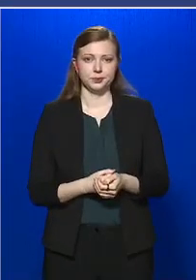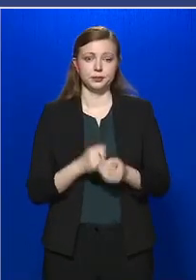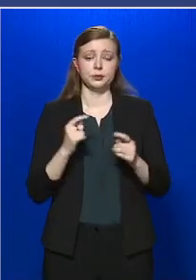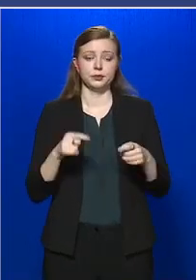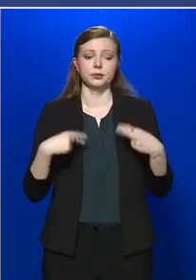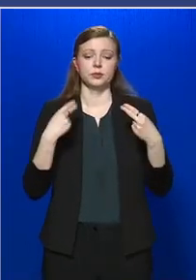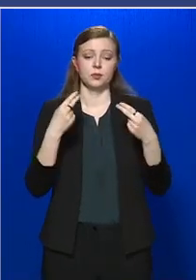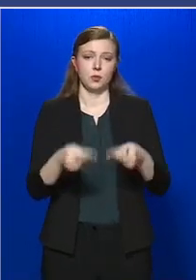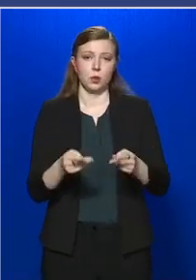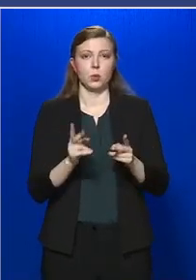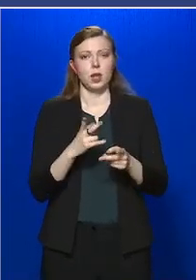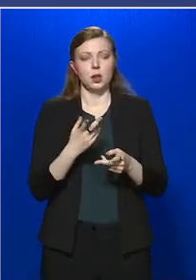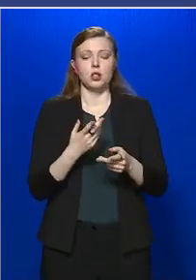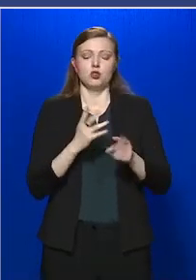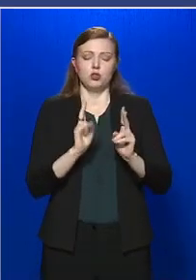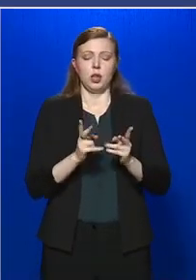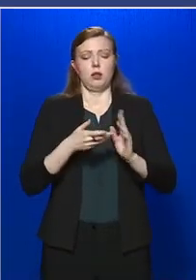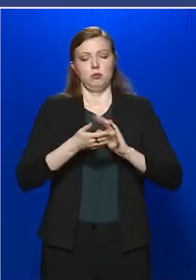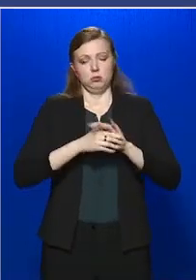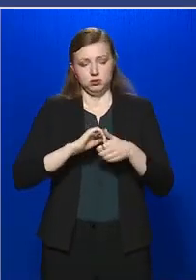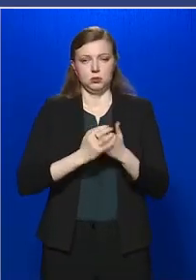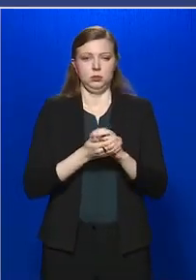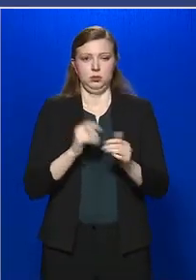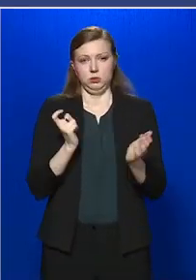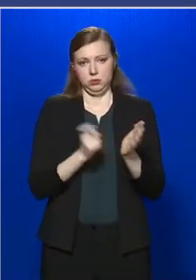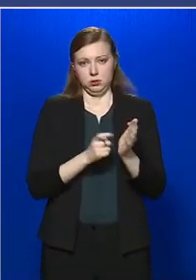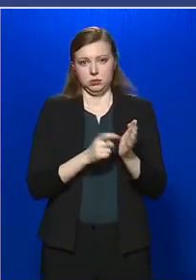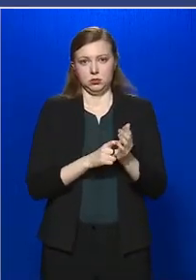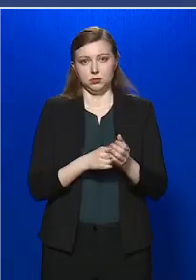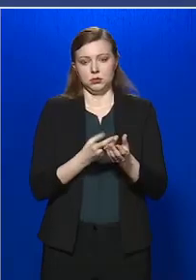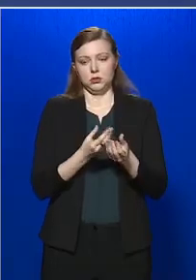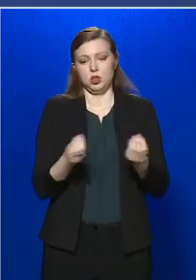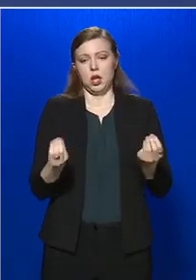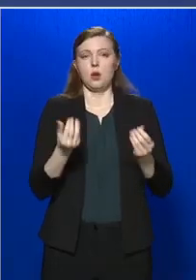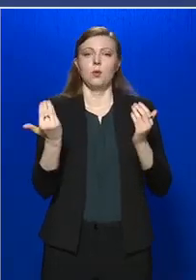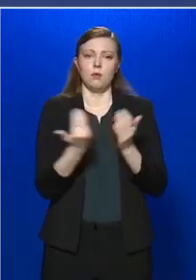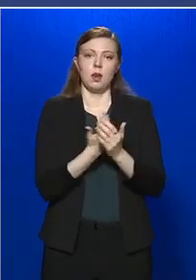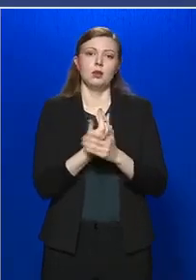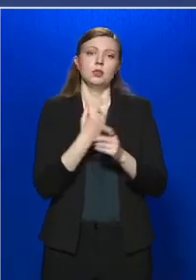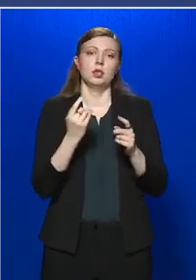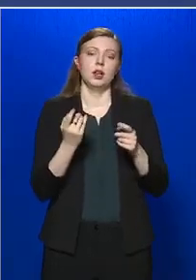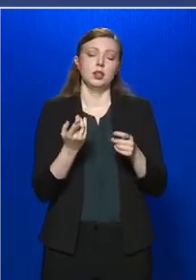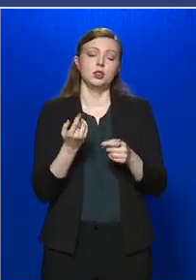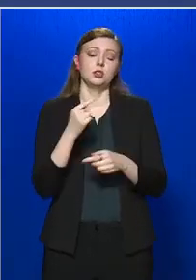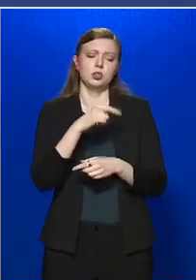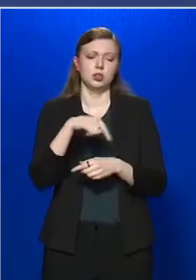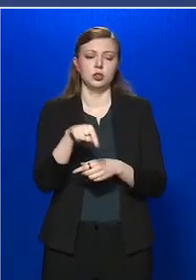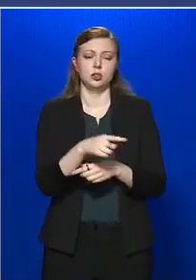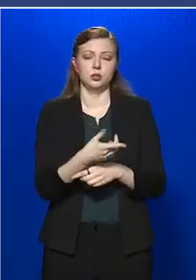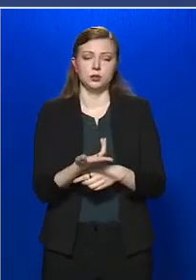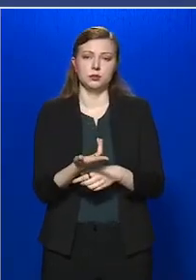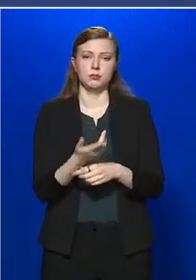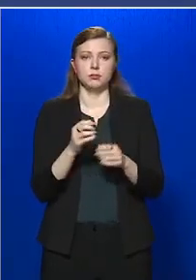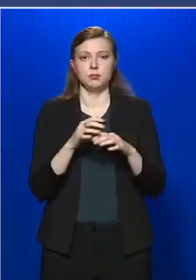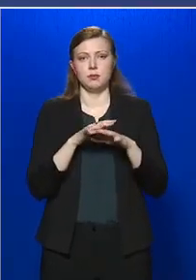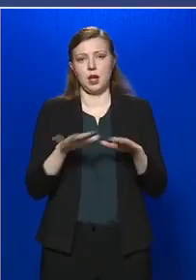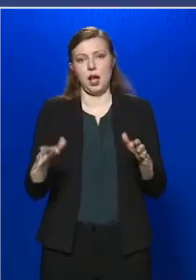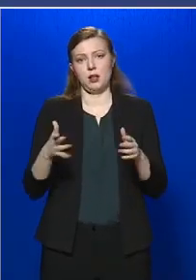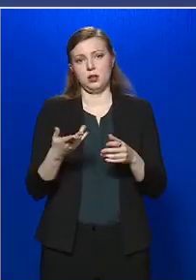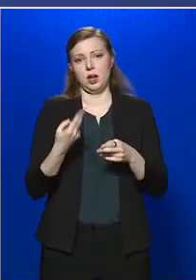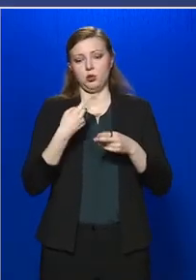követően is feltétlenül mosson kezet, és az áruknak a felhasználását pedig az általános